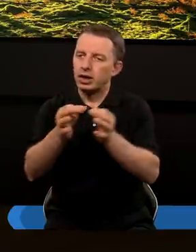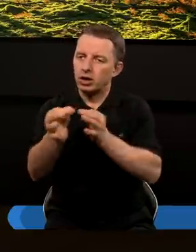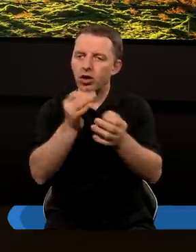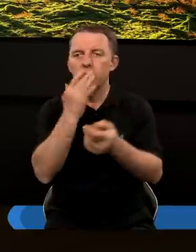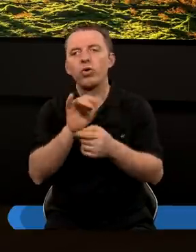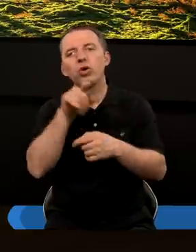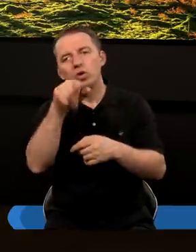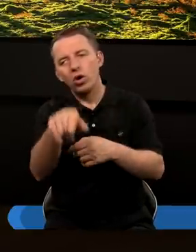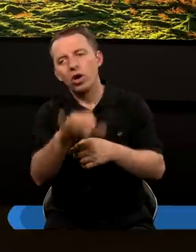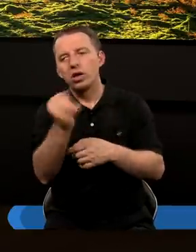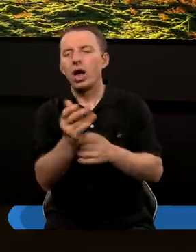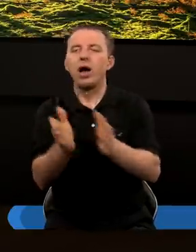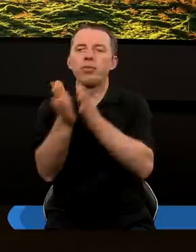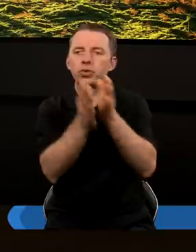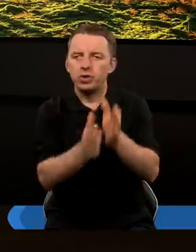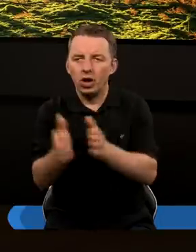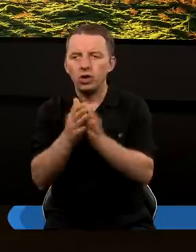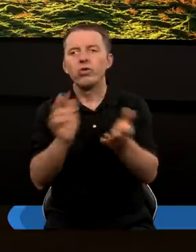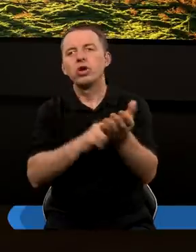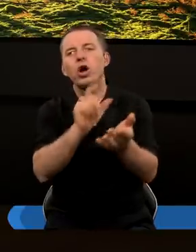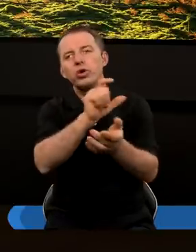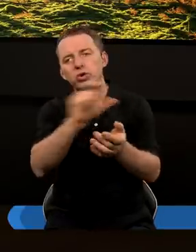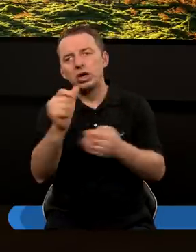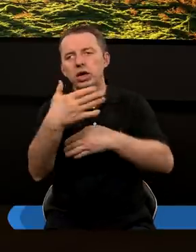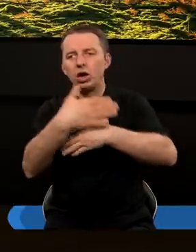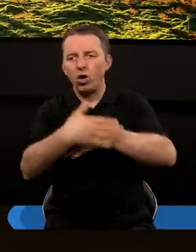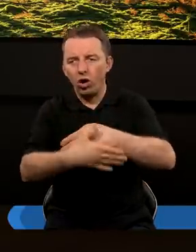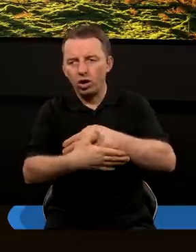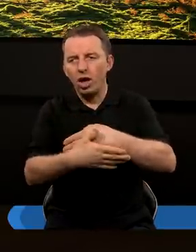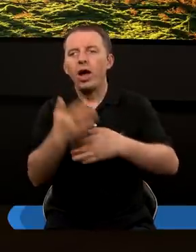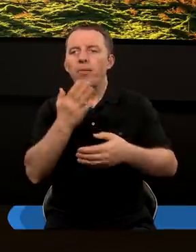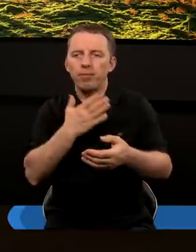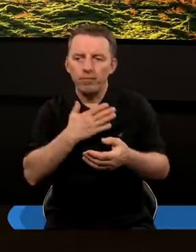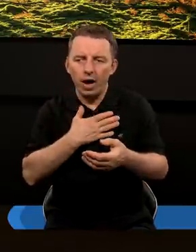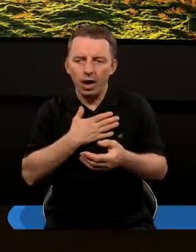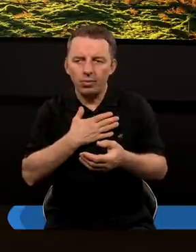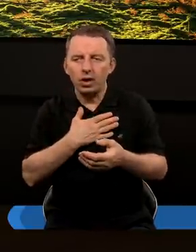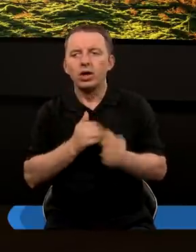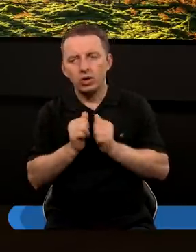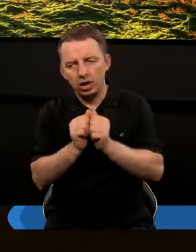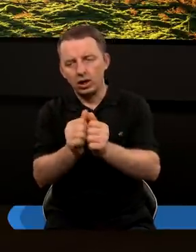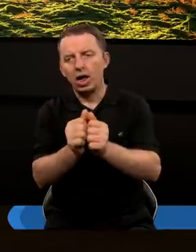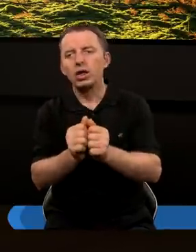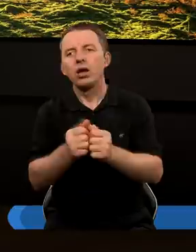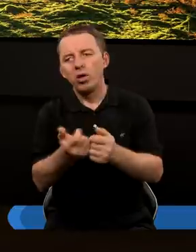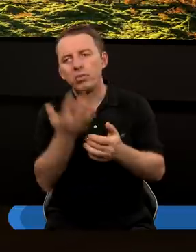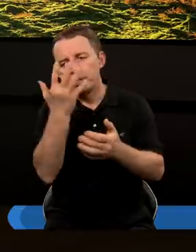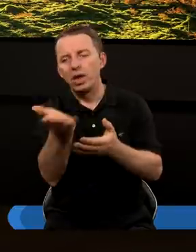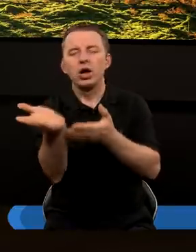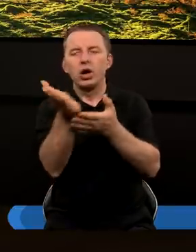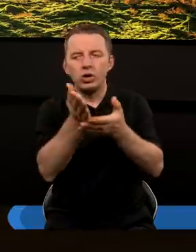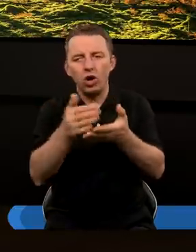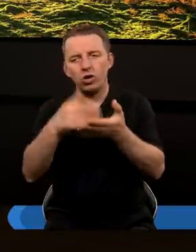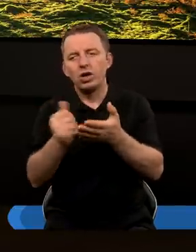historie mówią o tym właśnie, jak przygotować się na czasy końca. Moi drodzy, mamy niełatwe zadanie, ponieważ mamy dzisiaj pięć